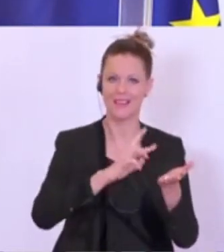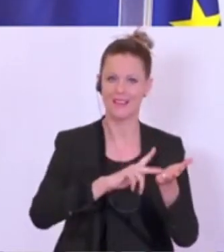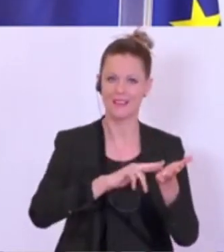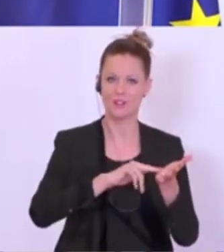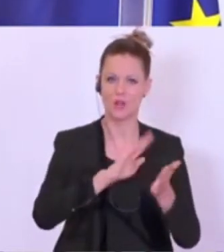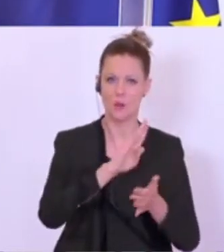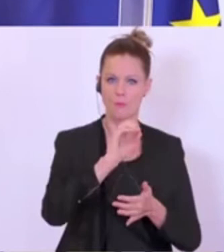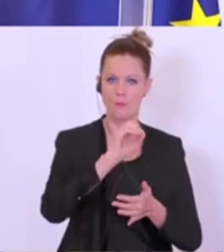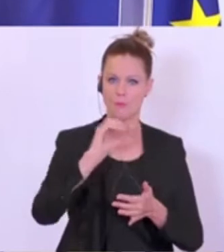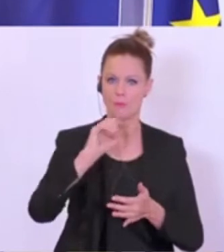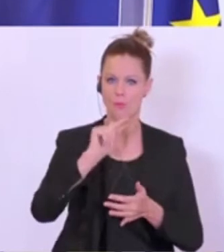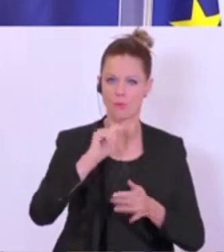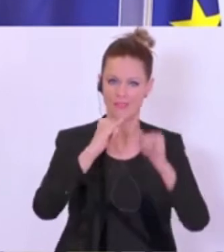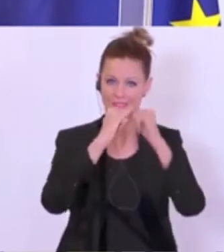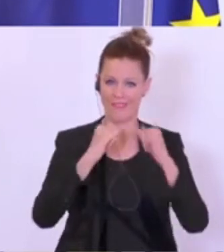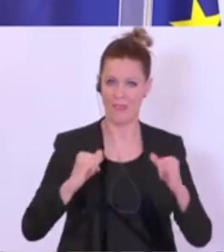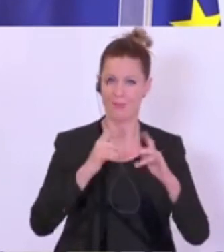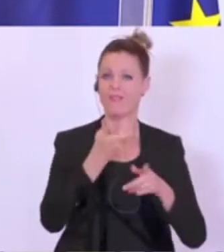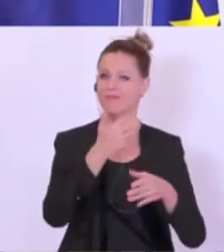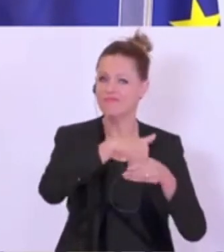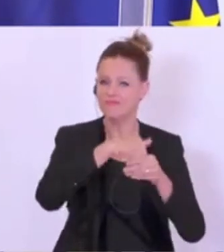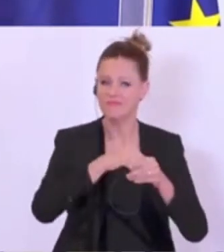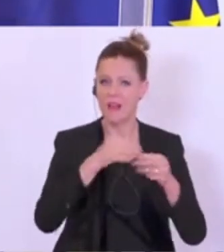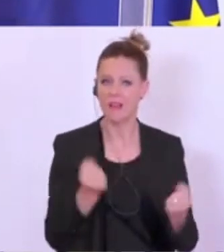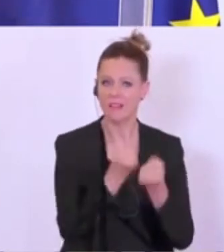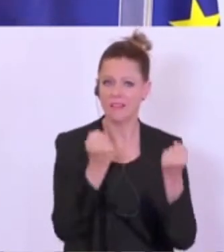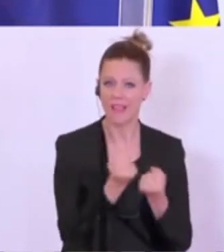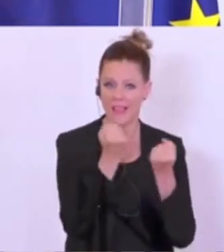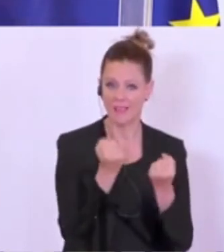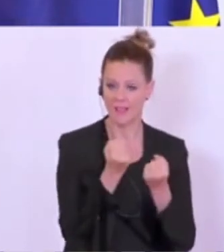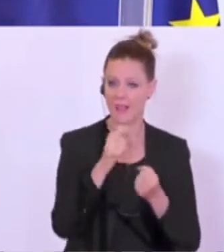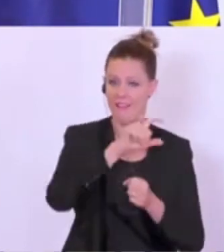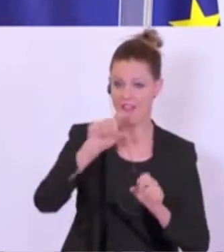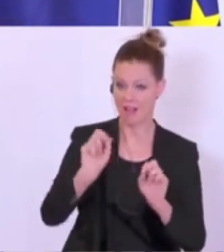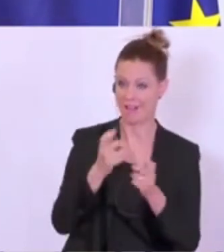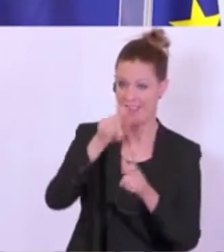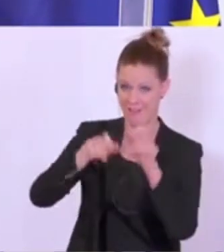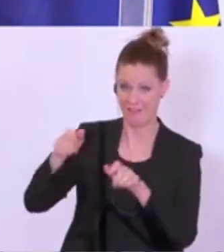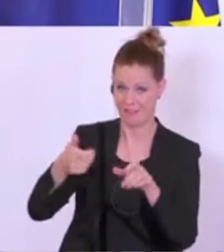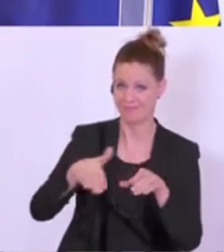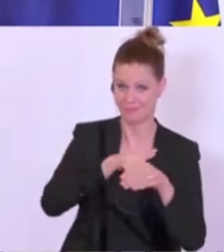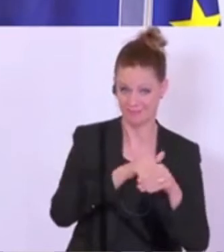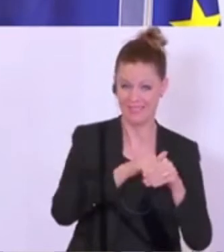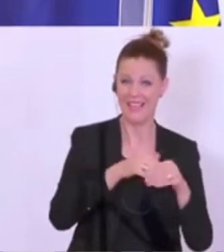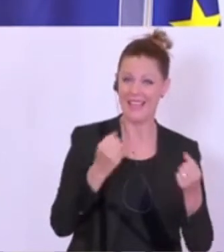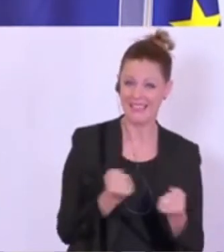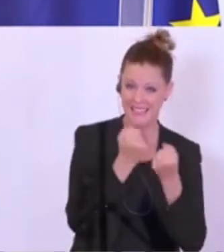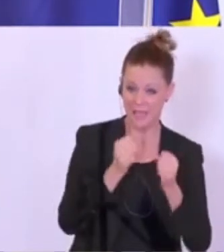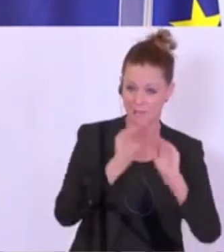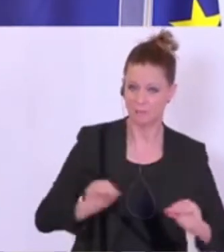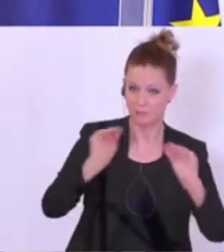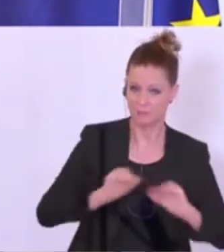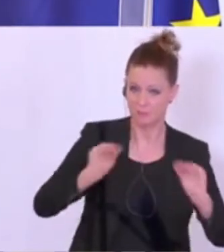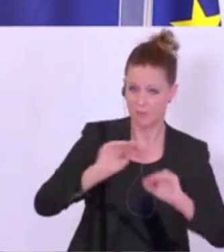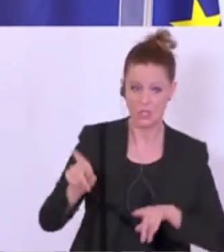Bootcamps. Mit diesen Trainings werden Fachkräfte in den Unternehmen kurz und intensiv in Lernphasen